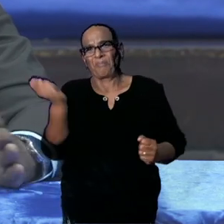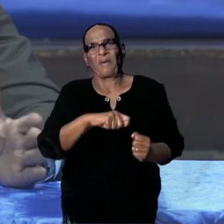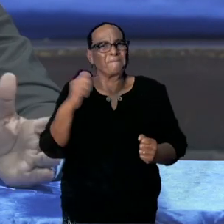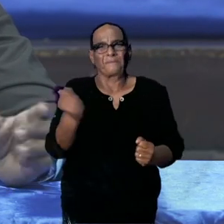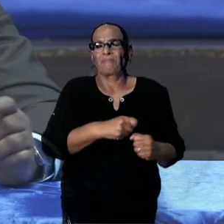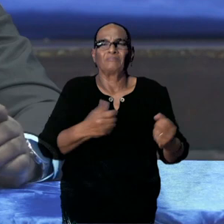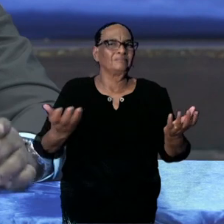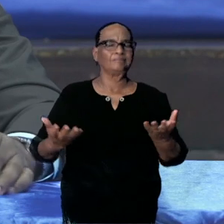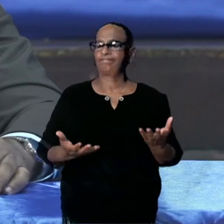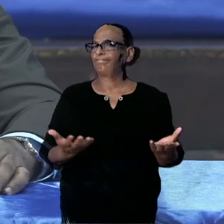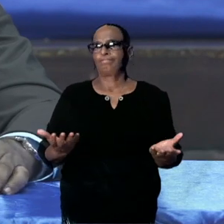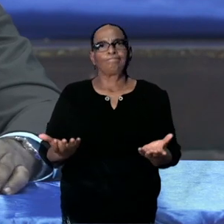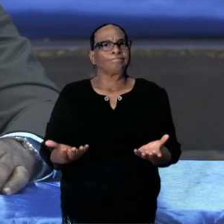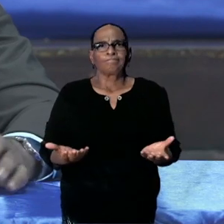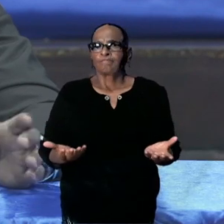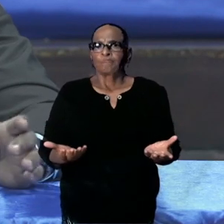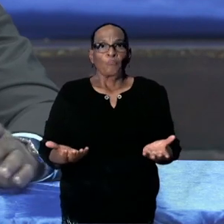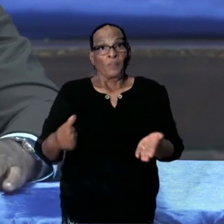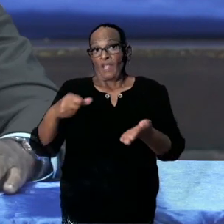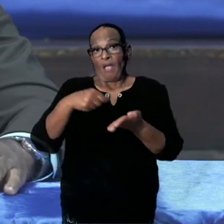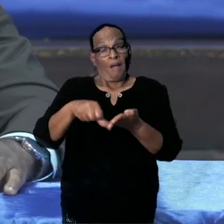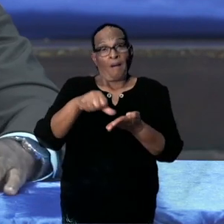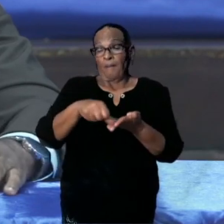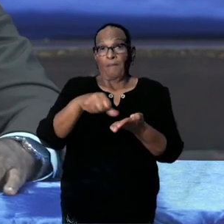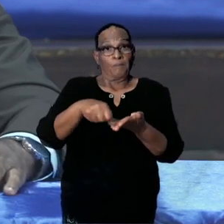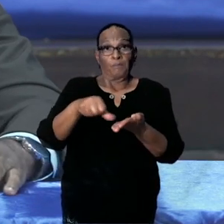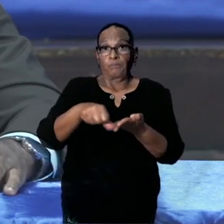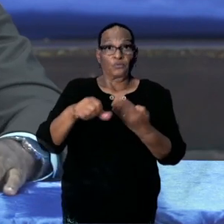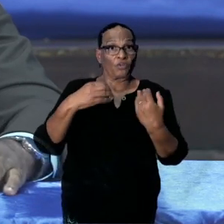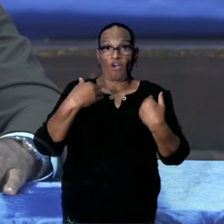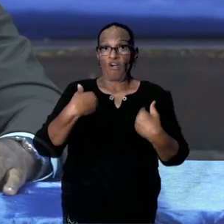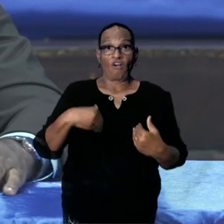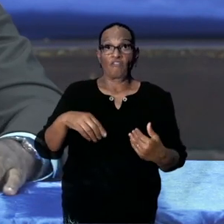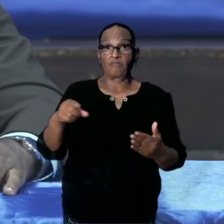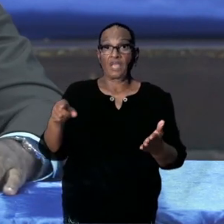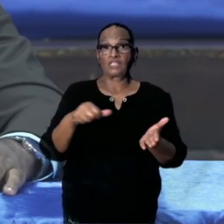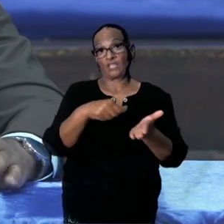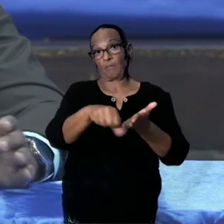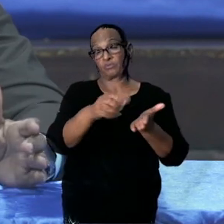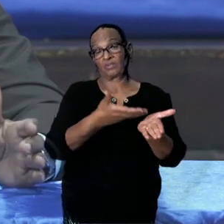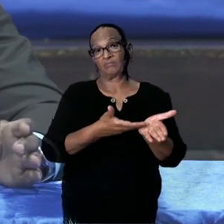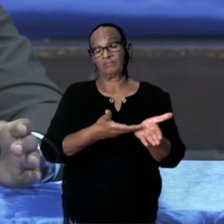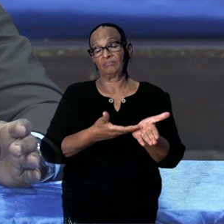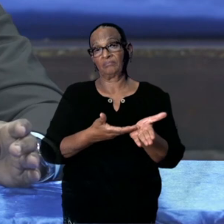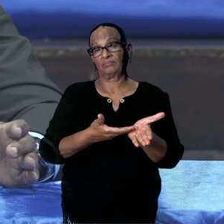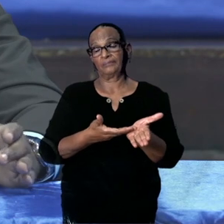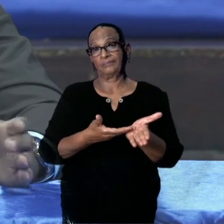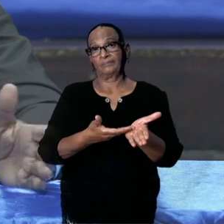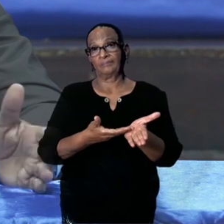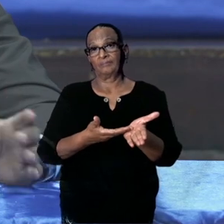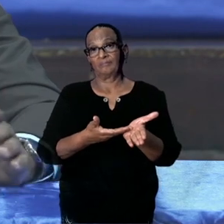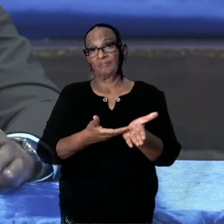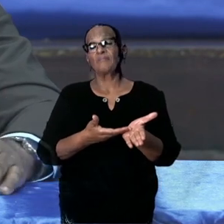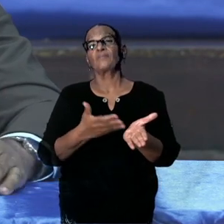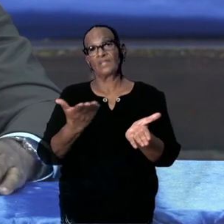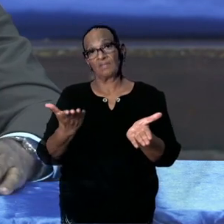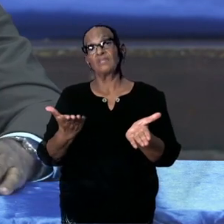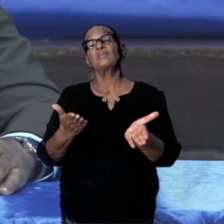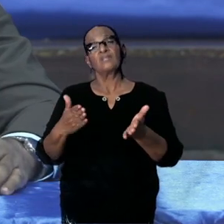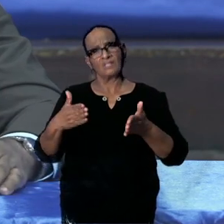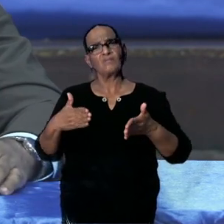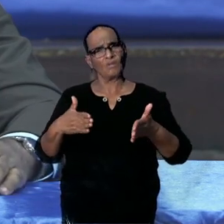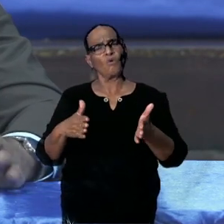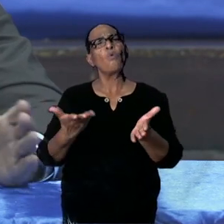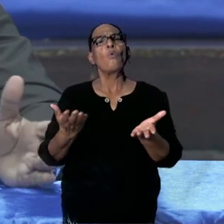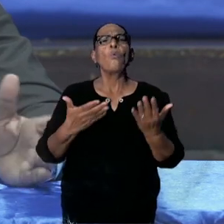Wanneer boetes worden opgelekt, wanneer mensen worden bekeurd, is natuurlijk de wegen. De bekende